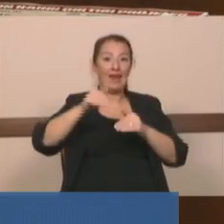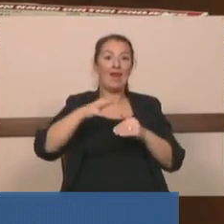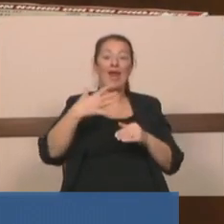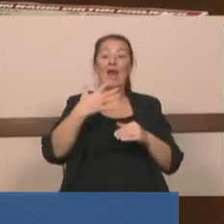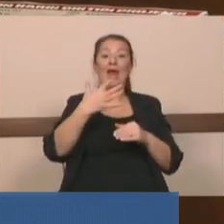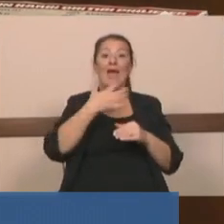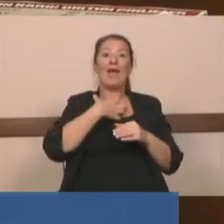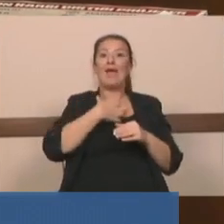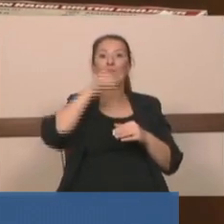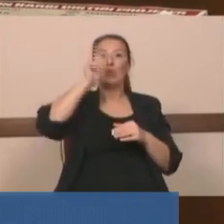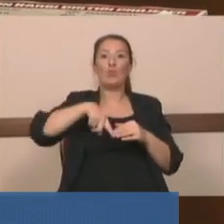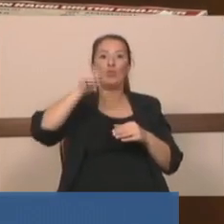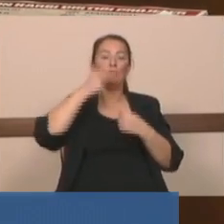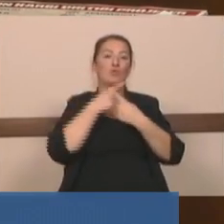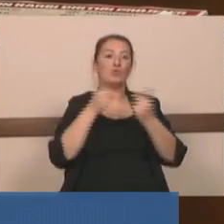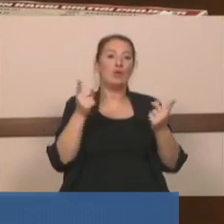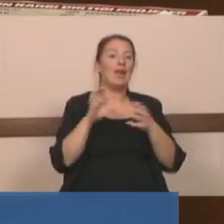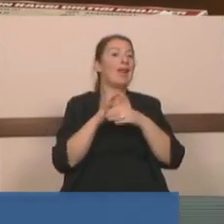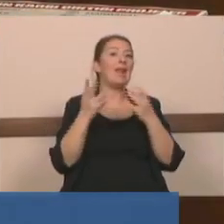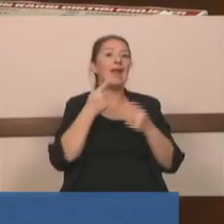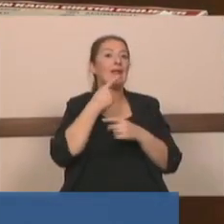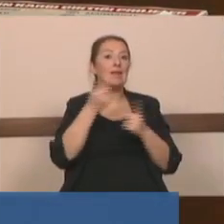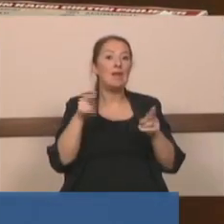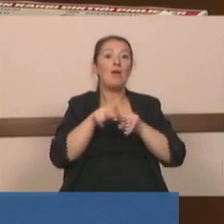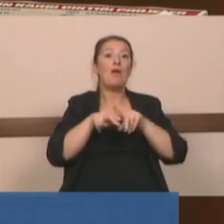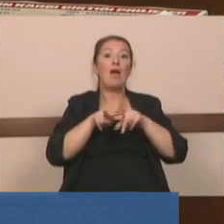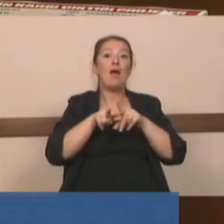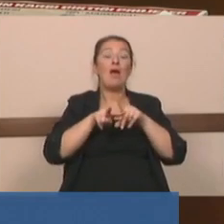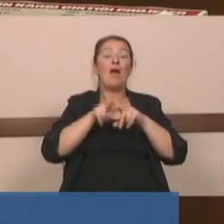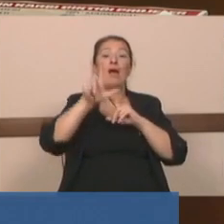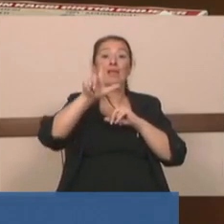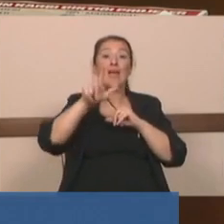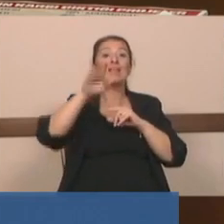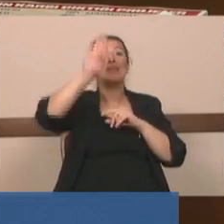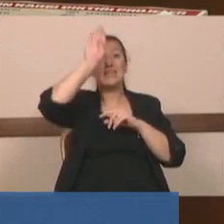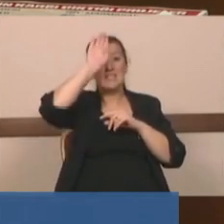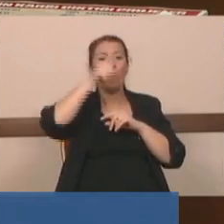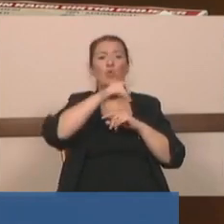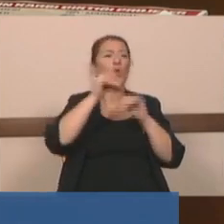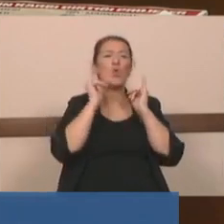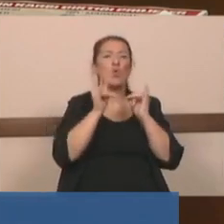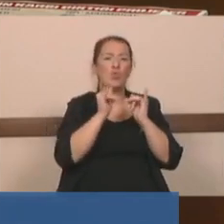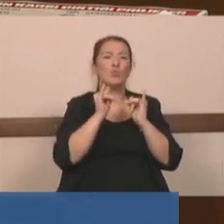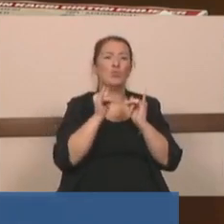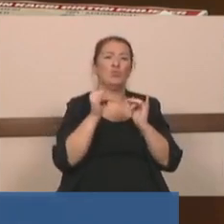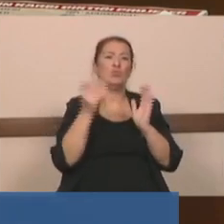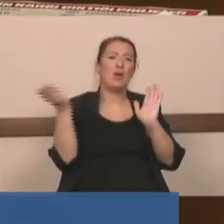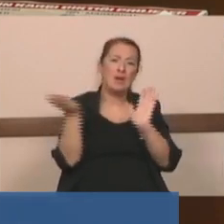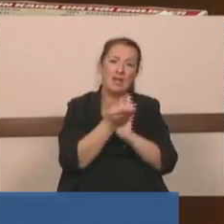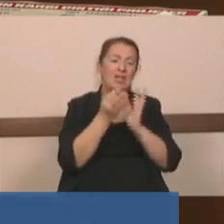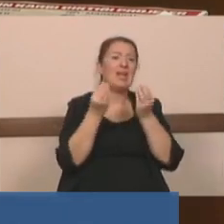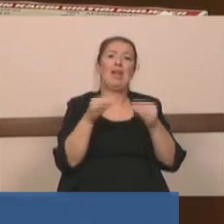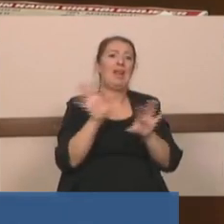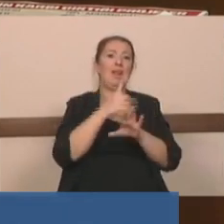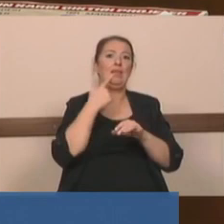çalışın. Ne deyin? Bu Kanal İstanbul ihanettir, cinayettir ve felakettir. Ya